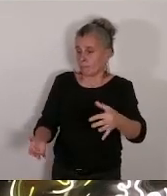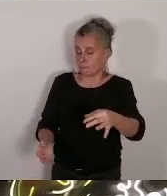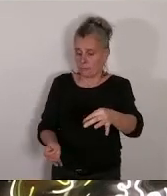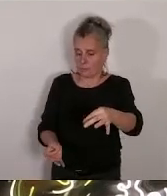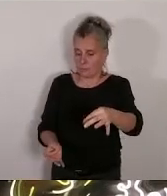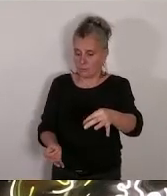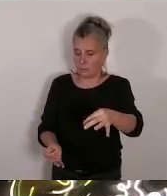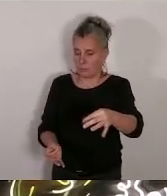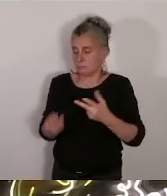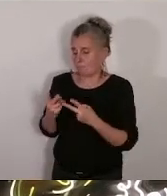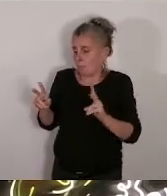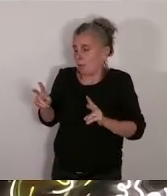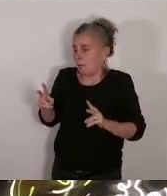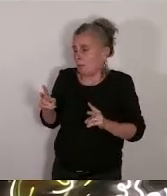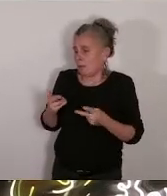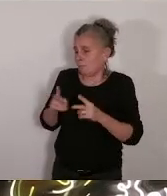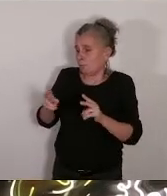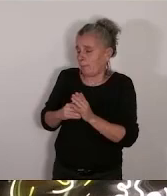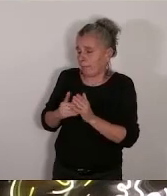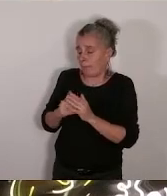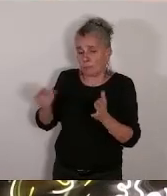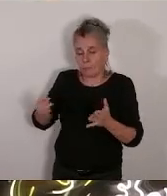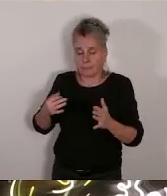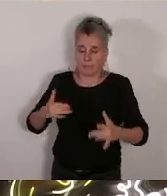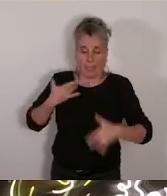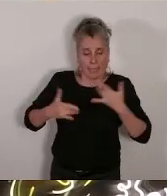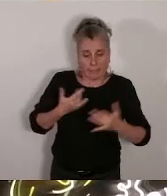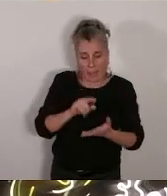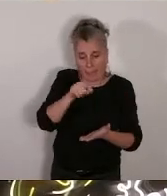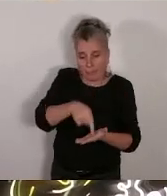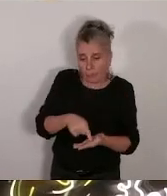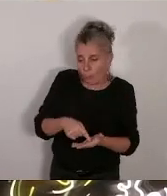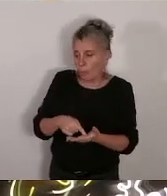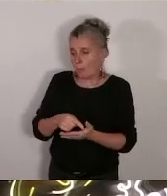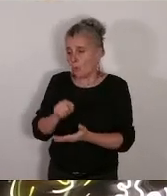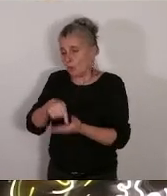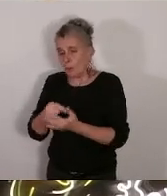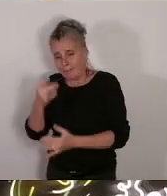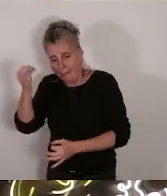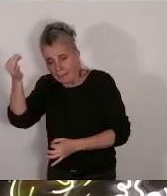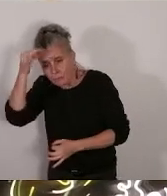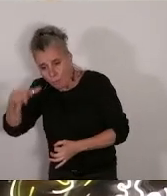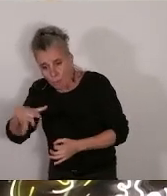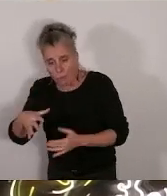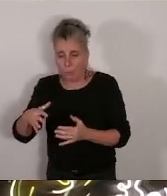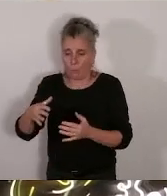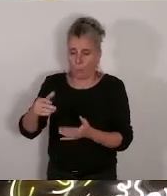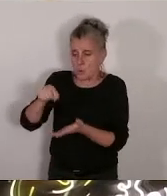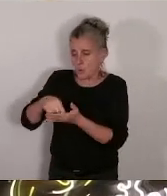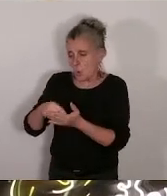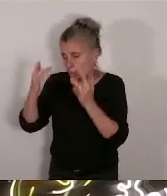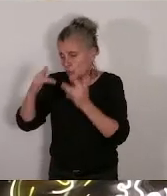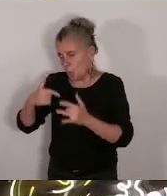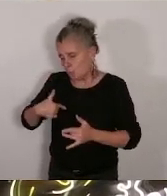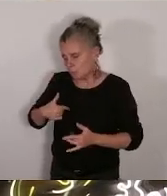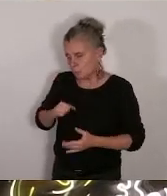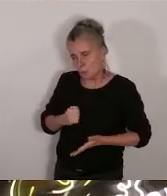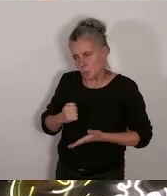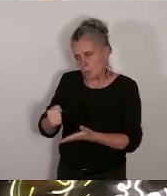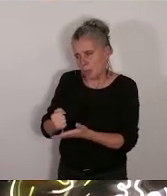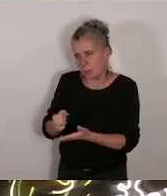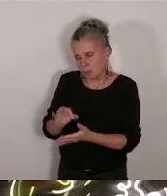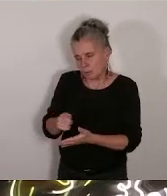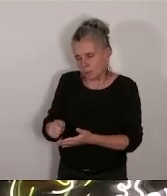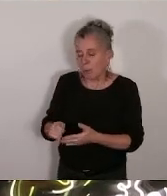Notre ville, bon, c'est sûr, on perd des théâtres, des lieux de création, des lieux de culture, mais nous soutenons la culture et je la soutiens. Nous comprenons certaines des